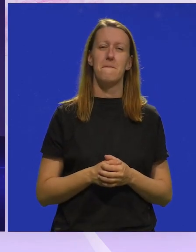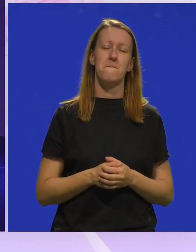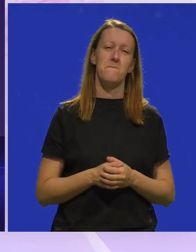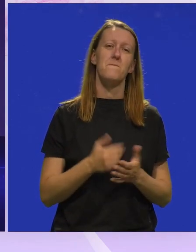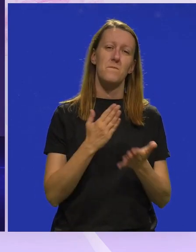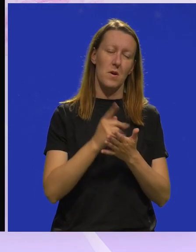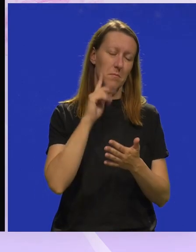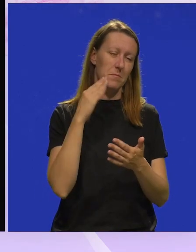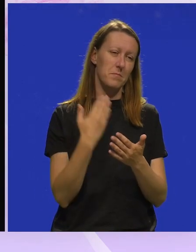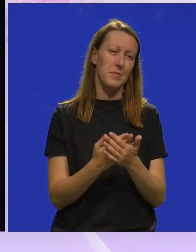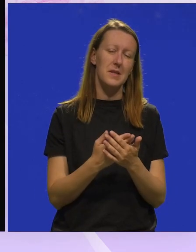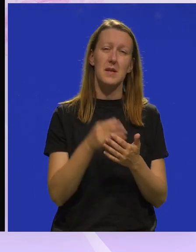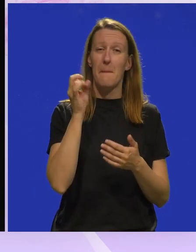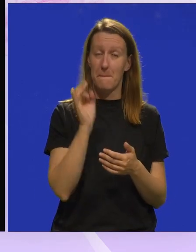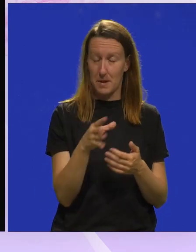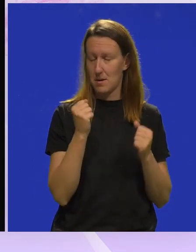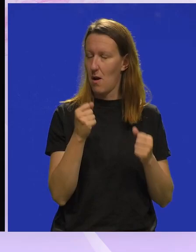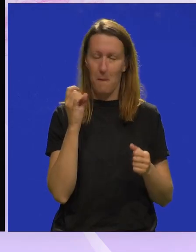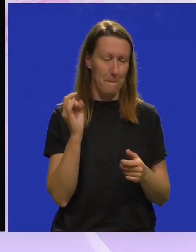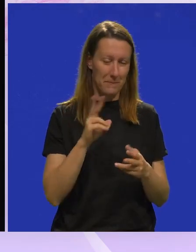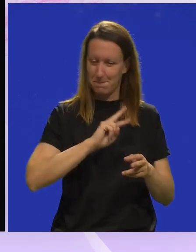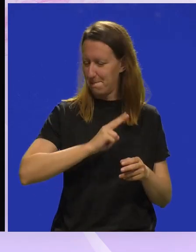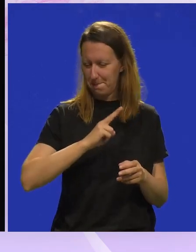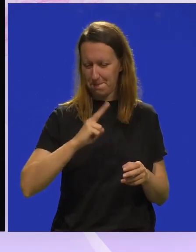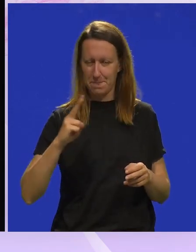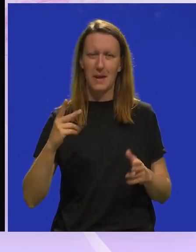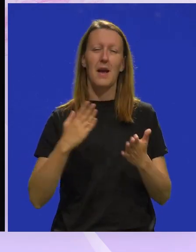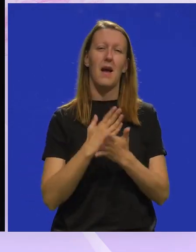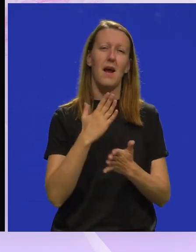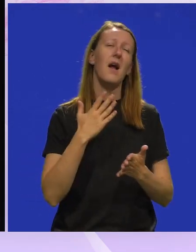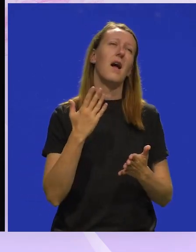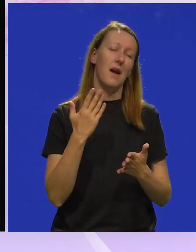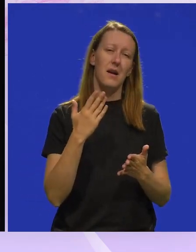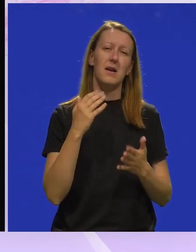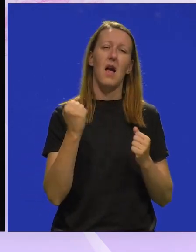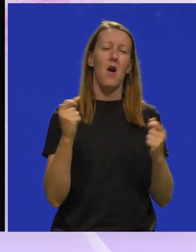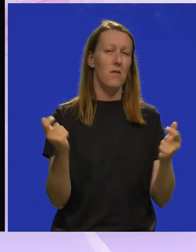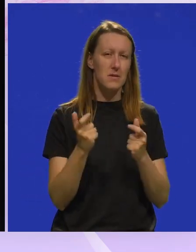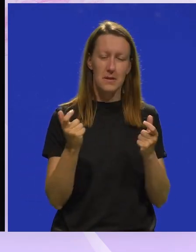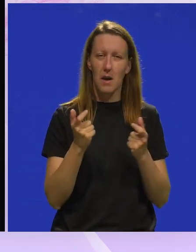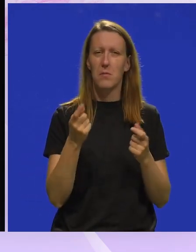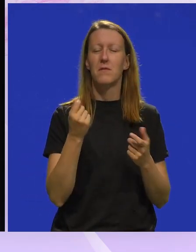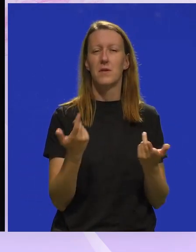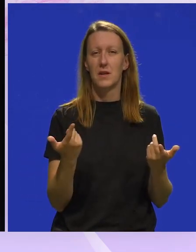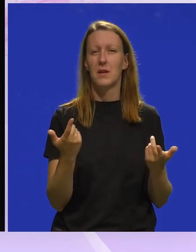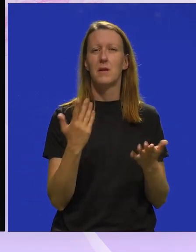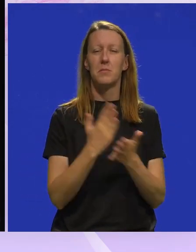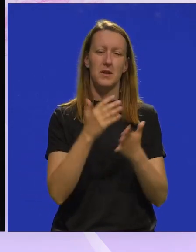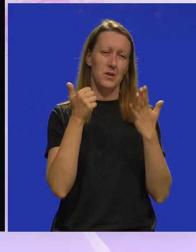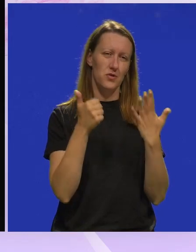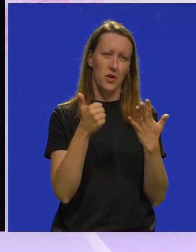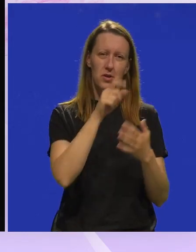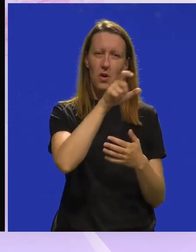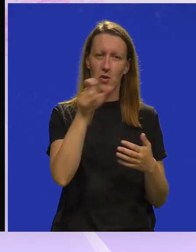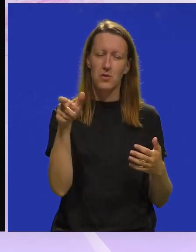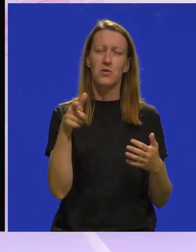Pa moram priznati brzo, jako brzo, ali opet na svoju ruku jako zabavno. Jer bit šest